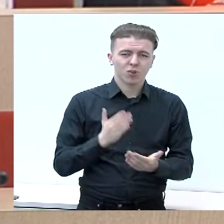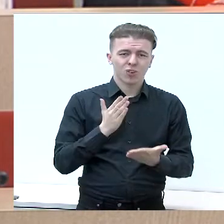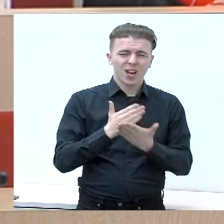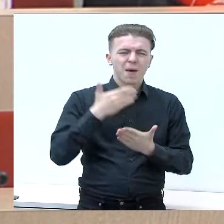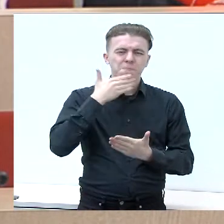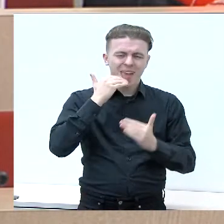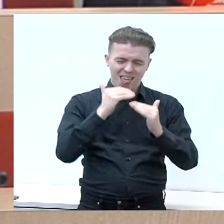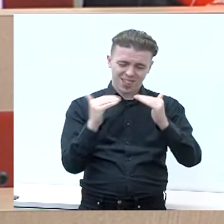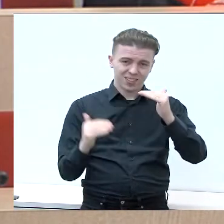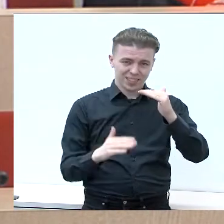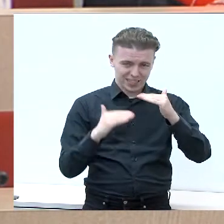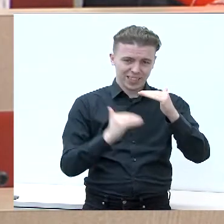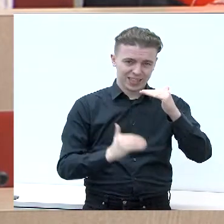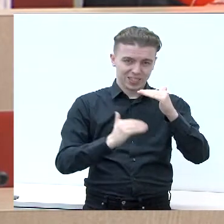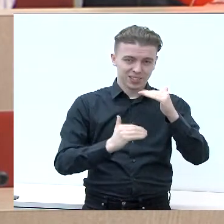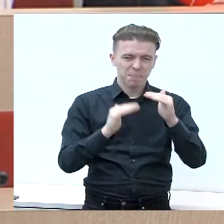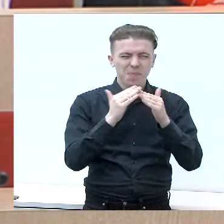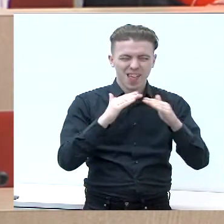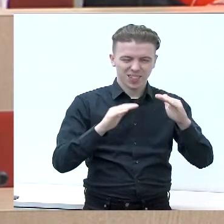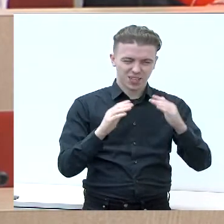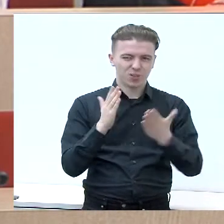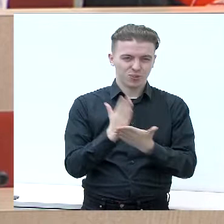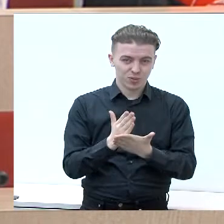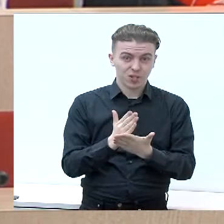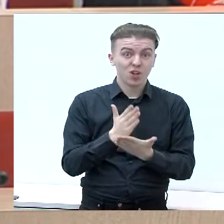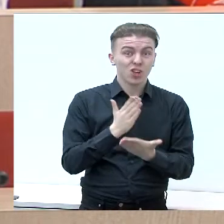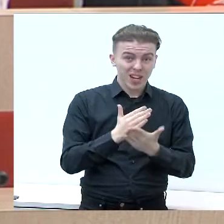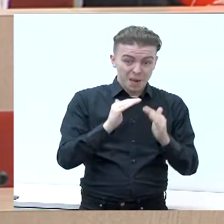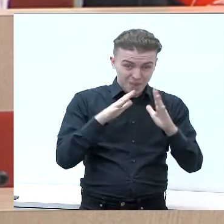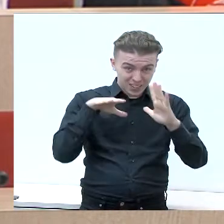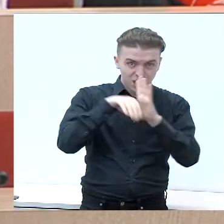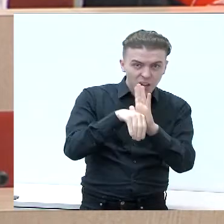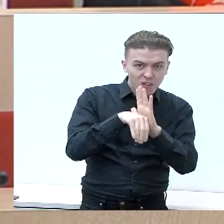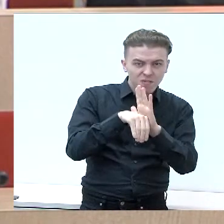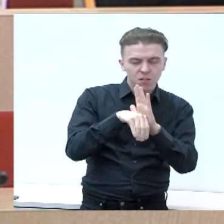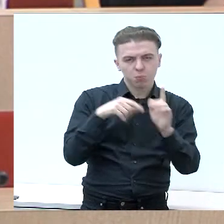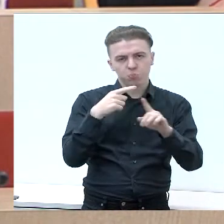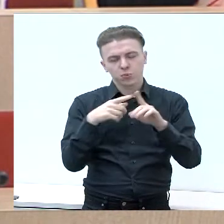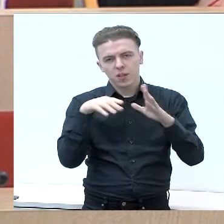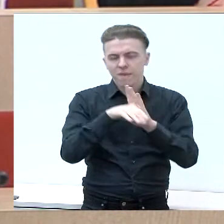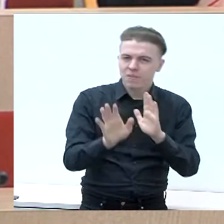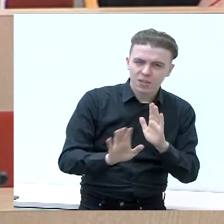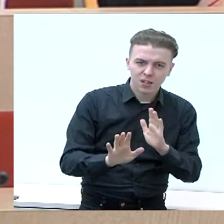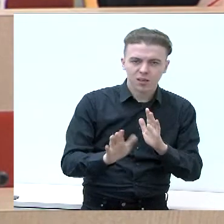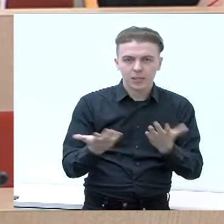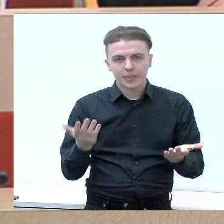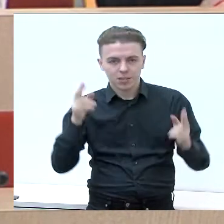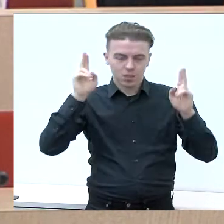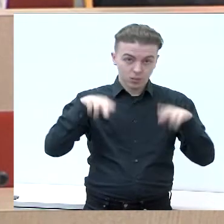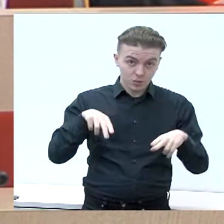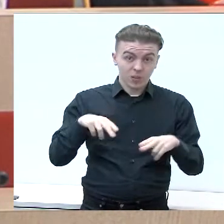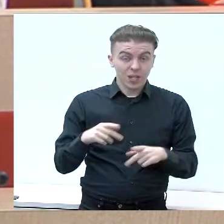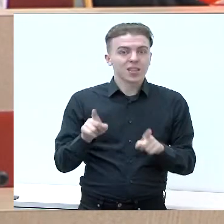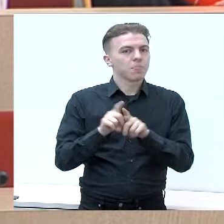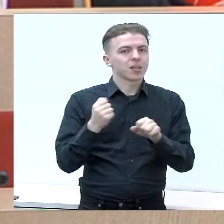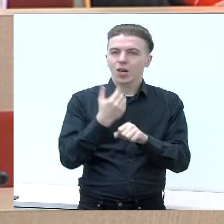miesteliu, kuris lygta ir yra miestų dalis, lygta ir nėra. Aišku, nereikia pamiršti ir Kalvarijos